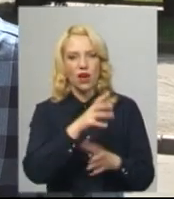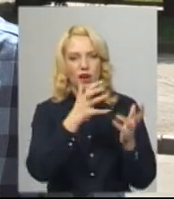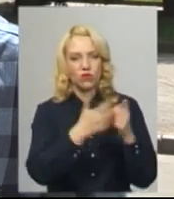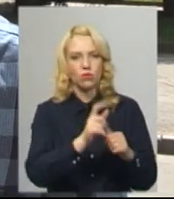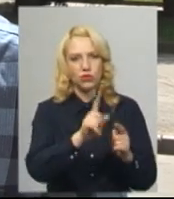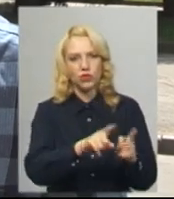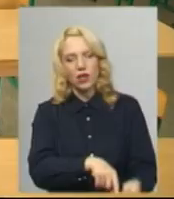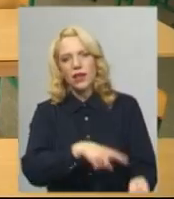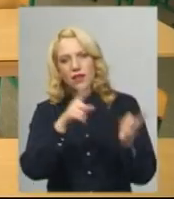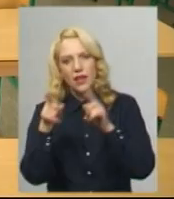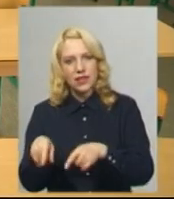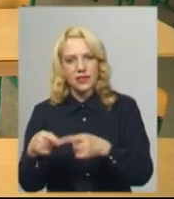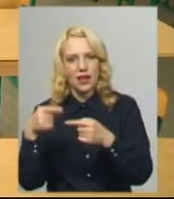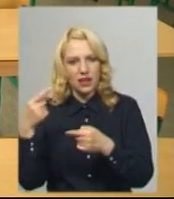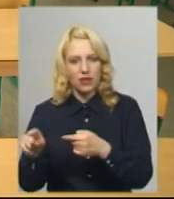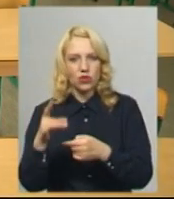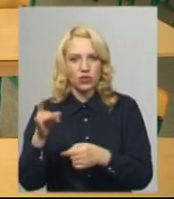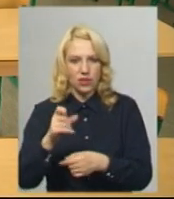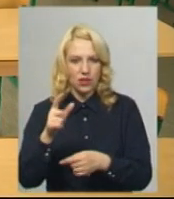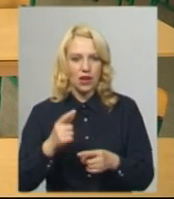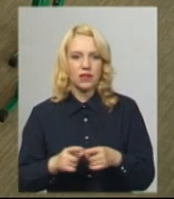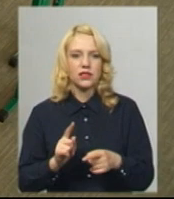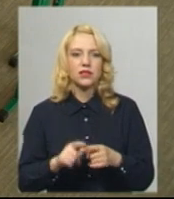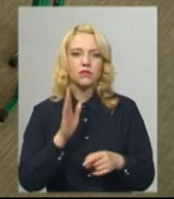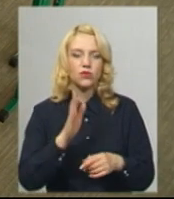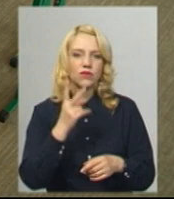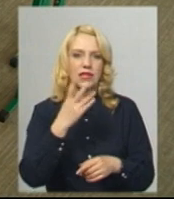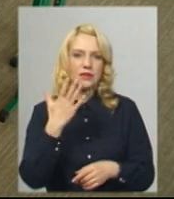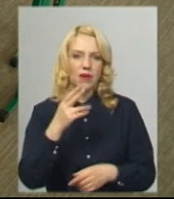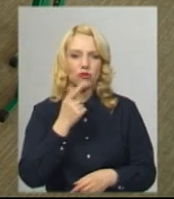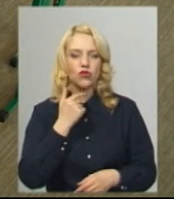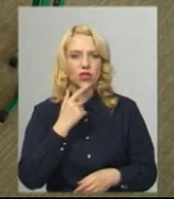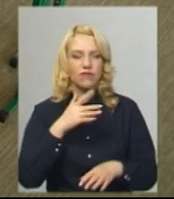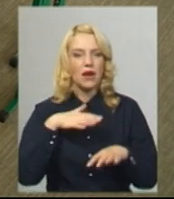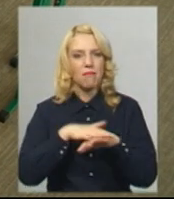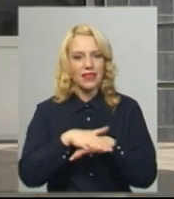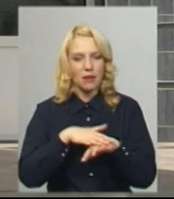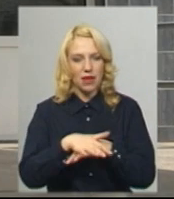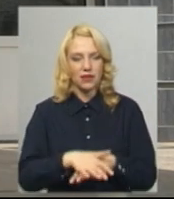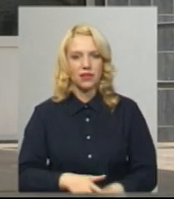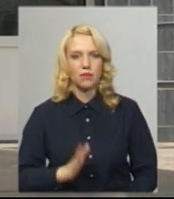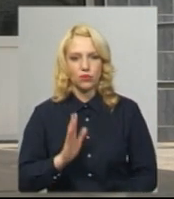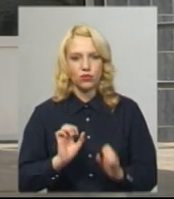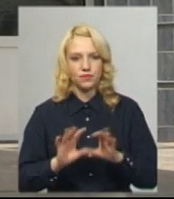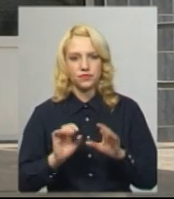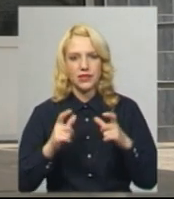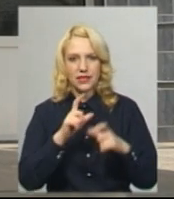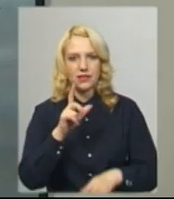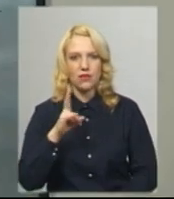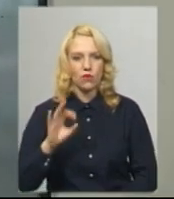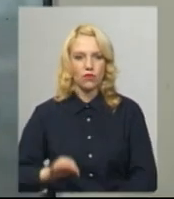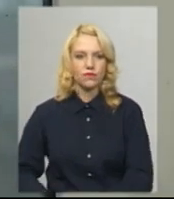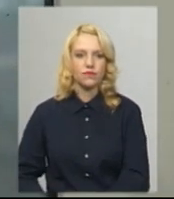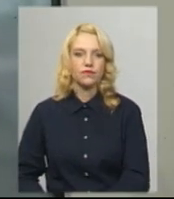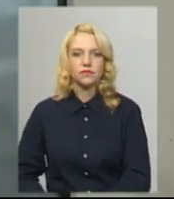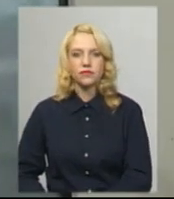реєструватися на додаткову сесію. Основна сесія ЗНО розпочнеться 25 червня з математики. Дарина Денисенко, Андрій Гумений, Олександр Горішевський.